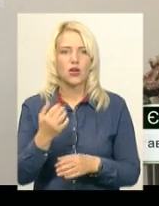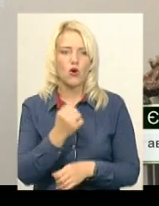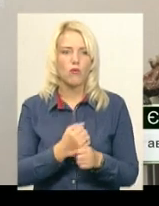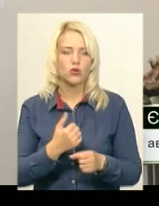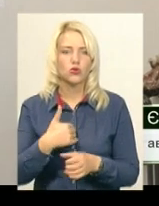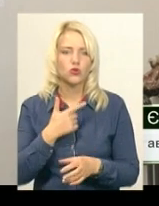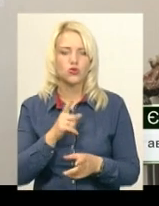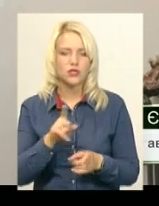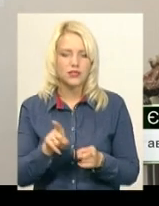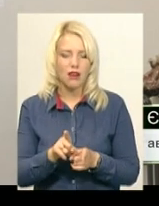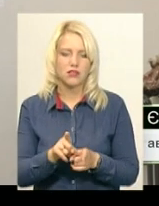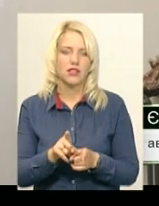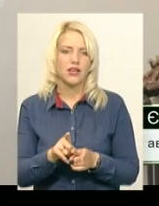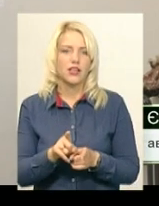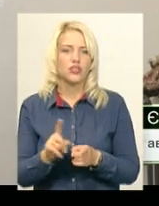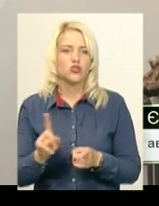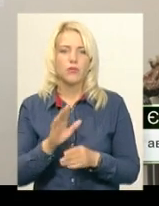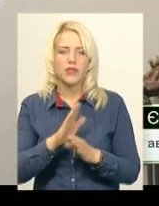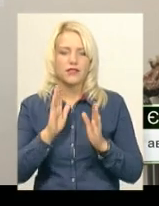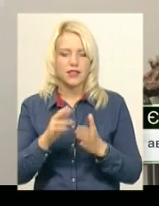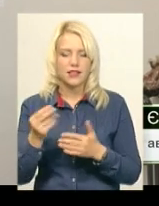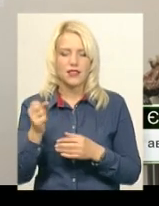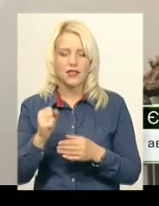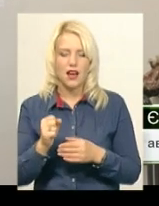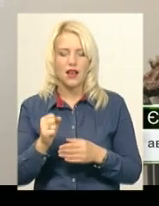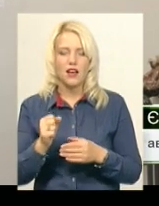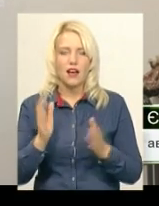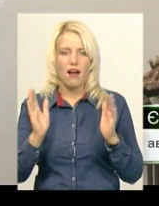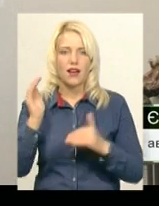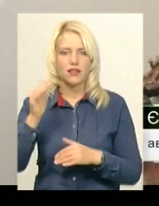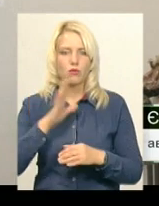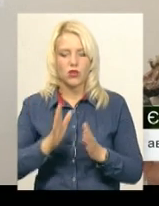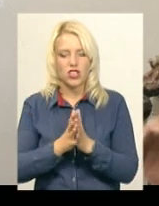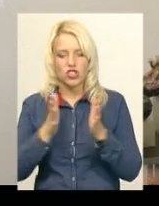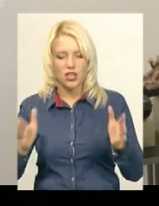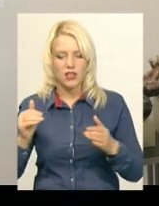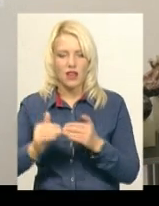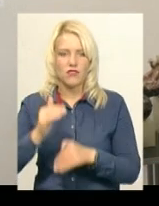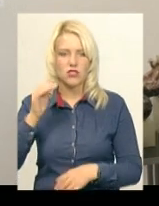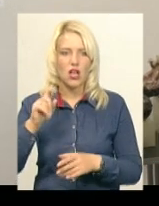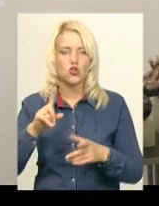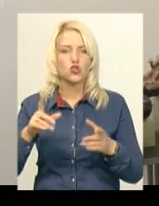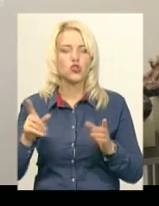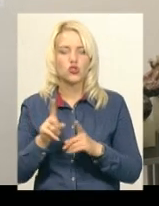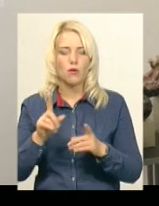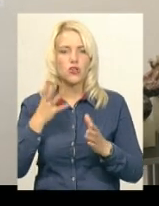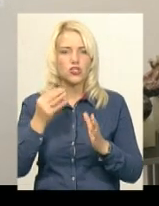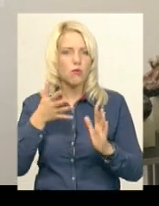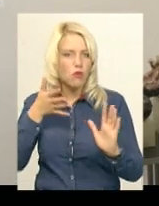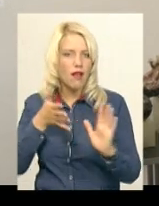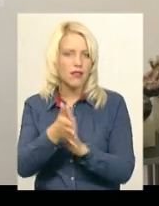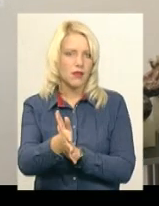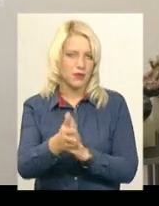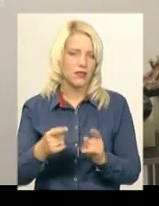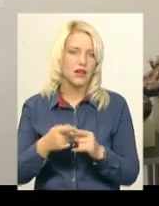дотягнути, щоб не тільки була на картинці ширина і висота, але ще й з'явився простір, глибина. І